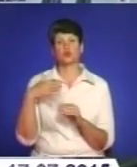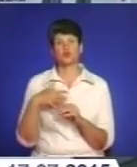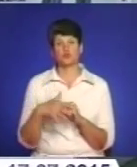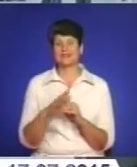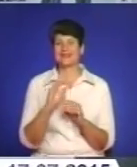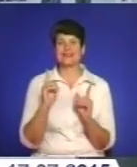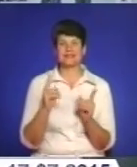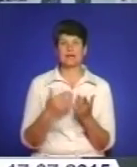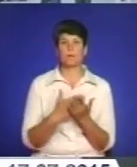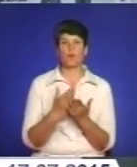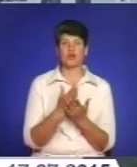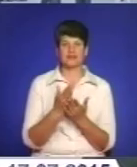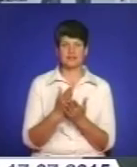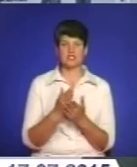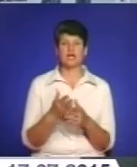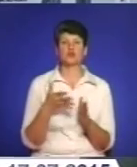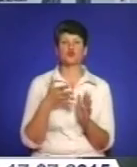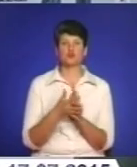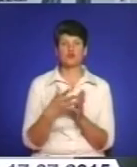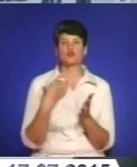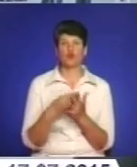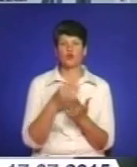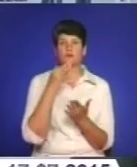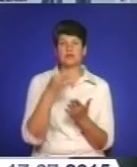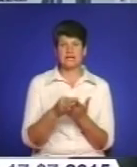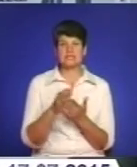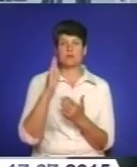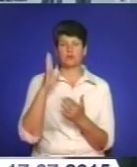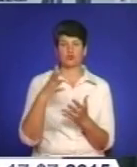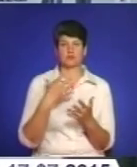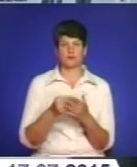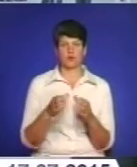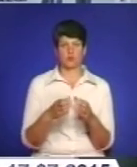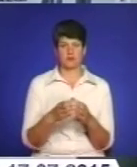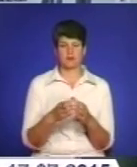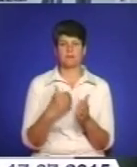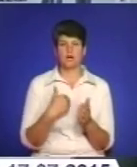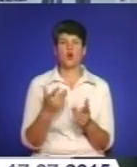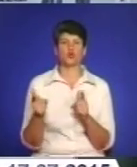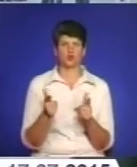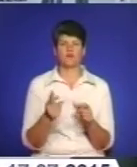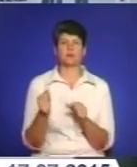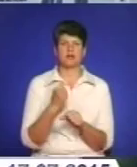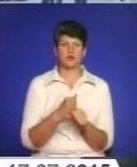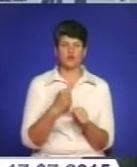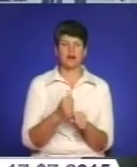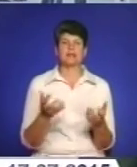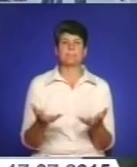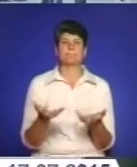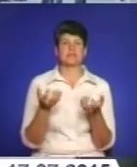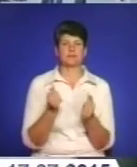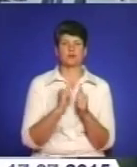політичний статус, а усвідомлює свій відповідальність за майбутнє цієї громади. В даному випадку ми готові працювати, підтримувати кожного